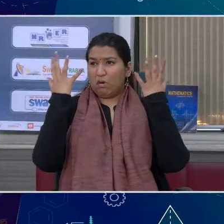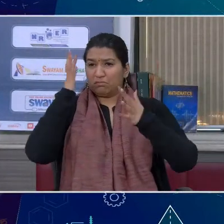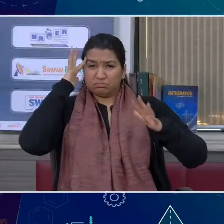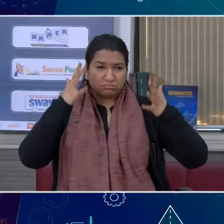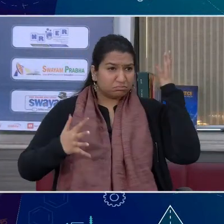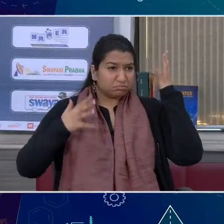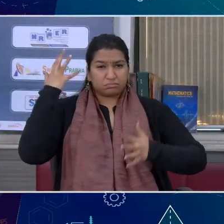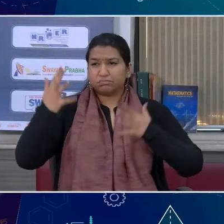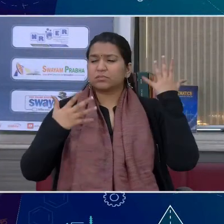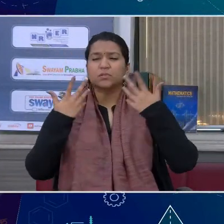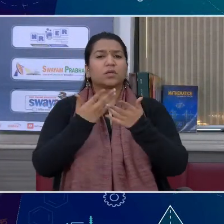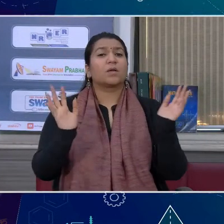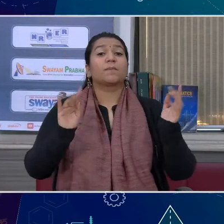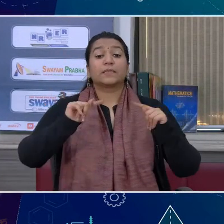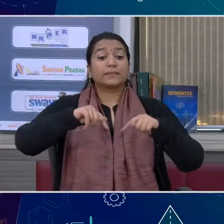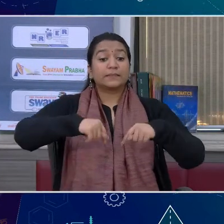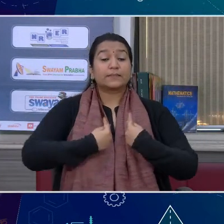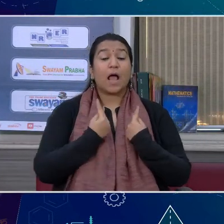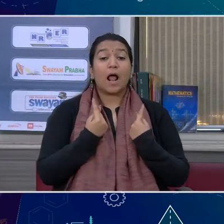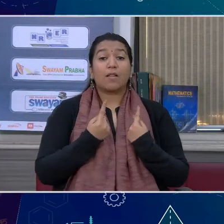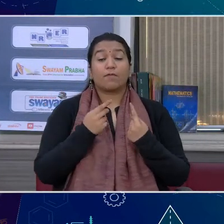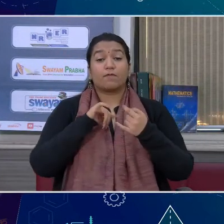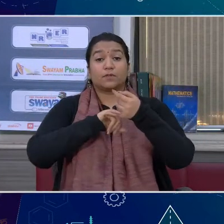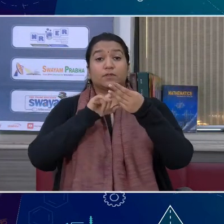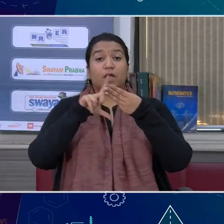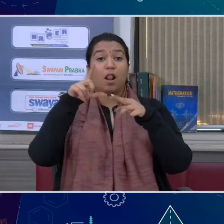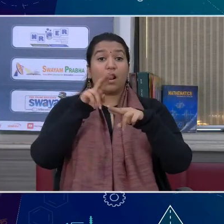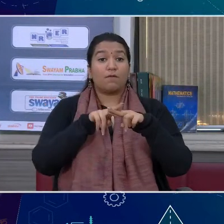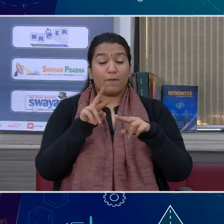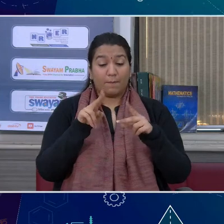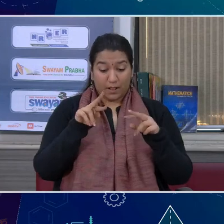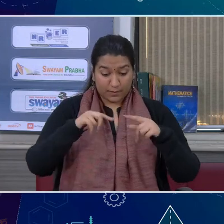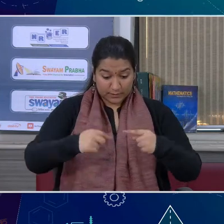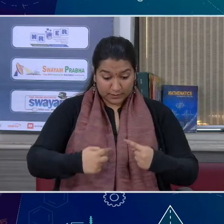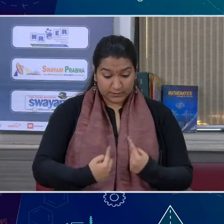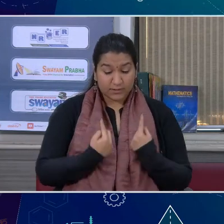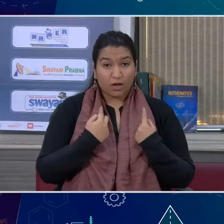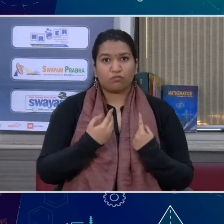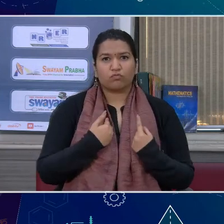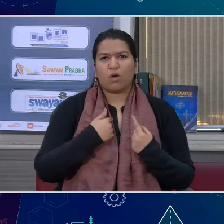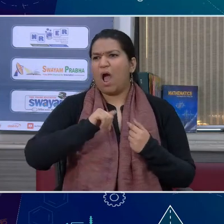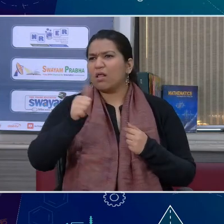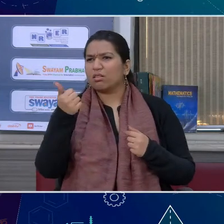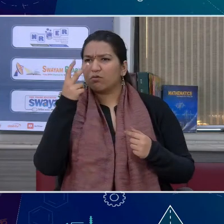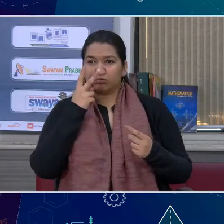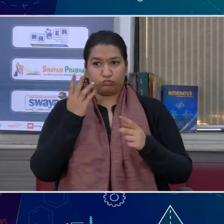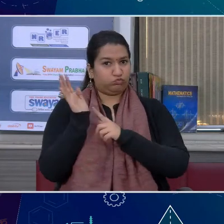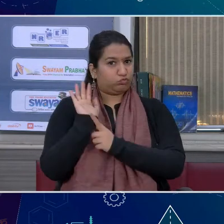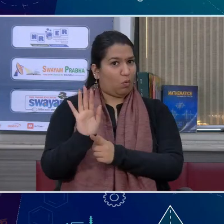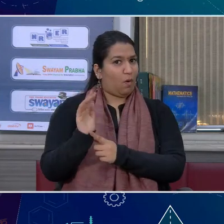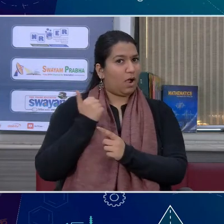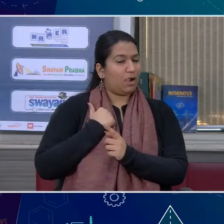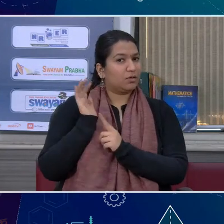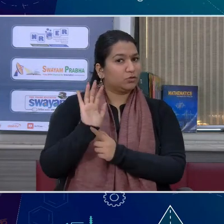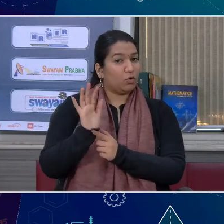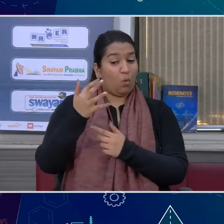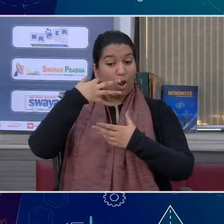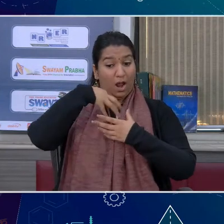यहां कहते हैं कि बच्चे अकसर two best दिखाने के लिए कुछ और